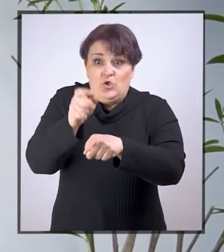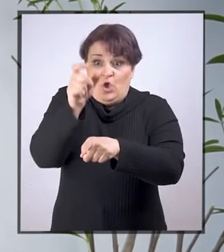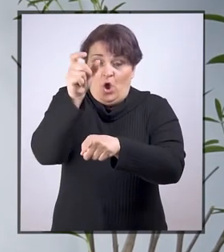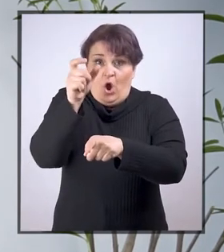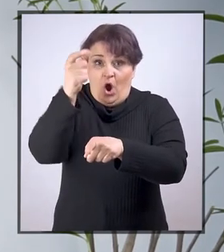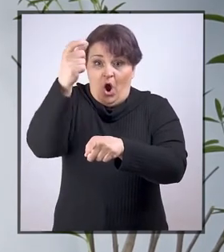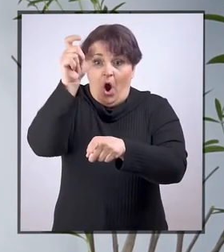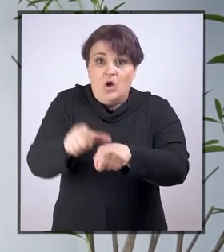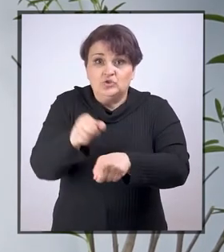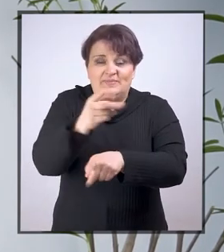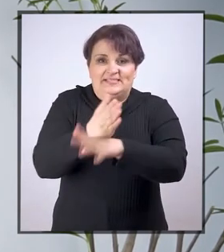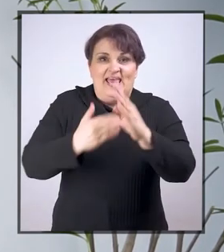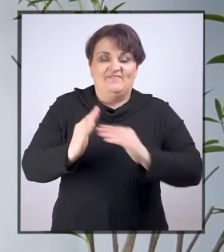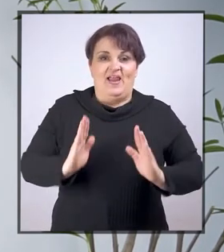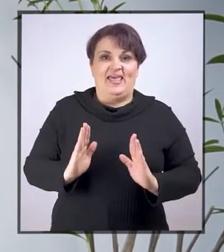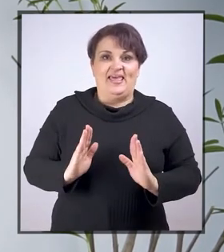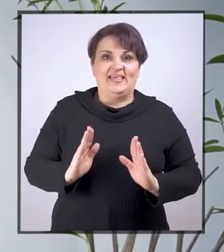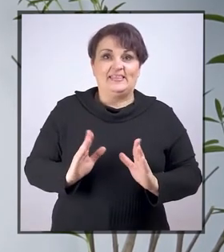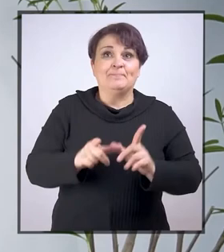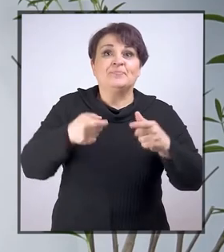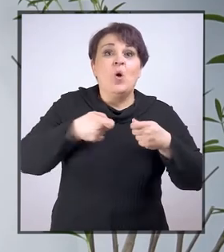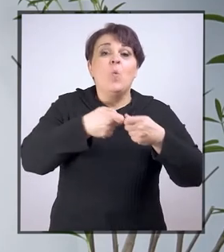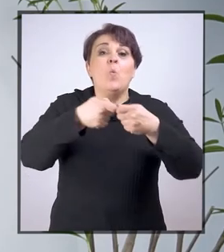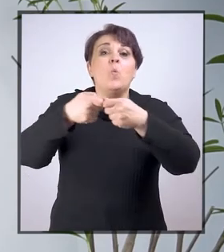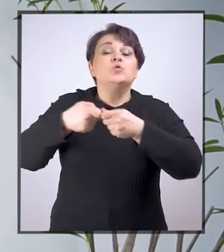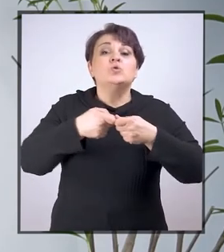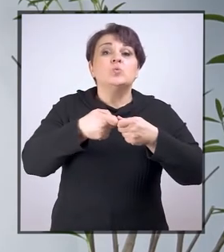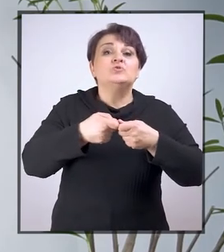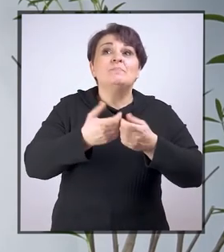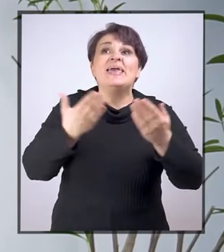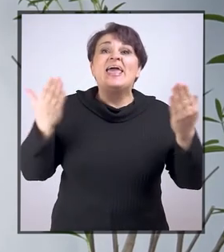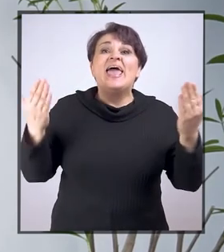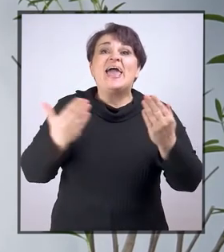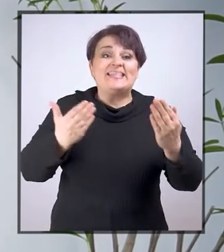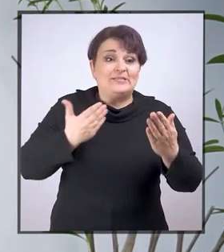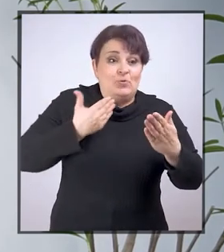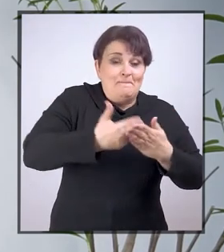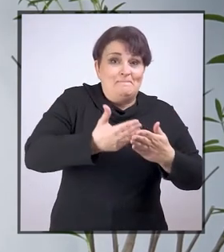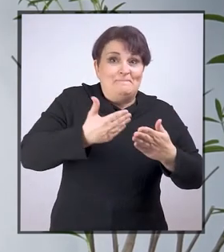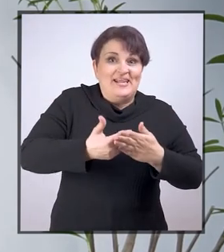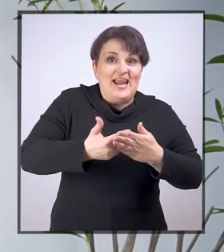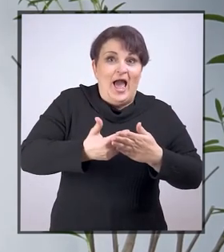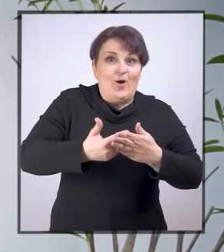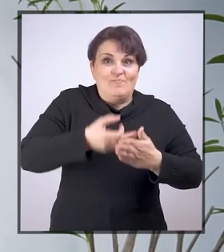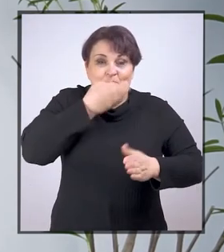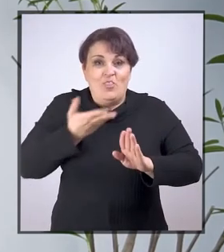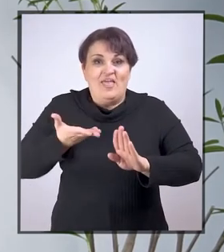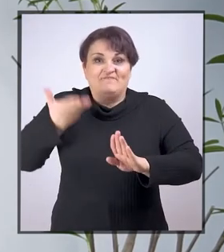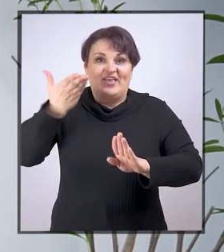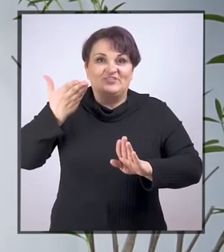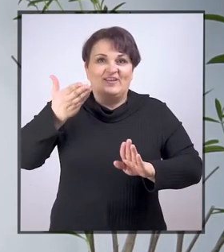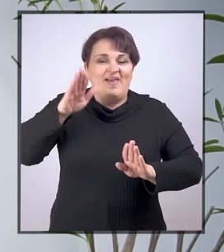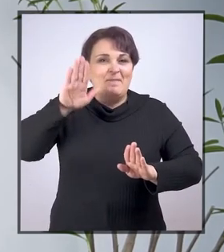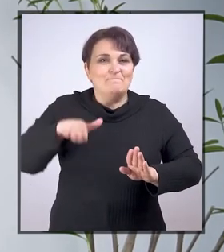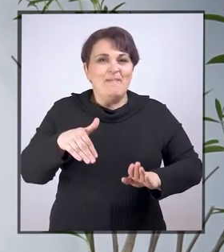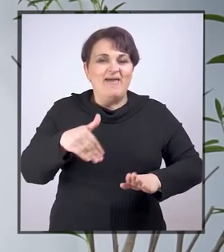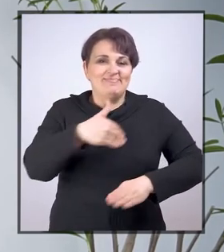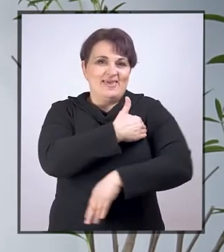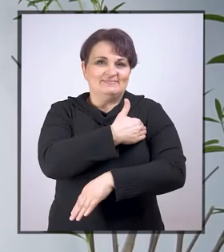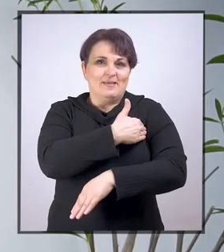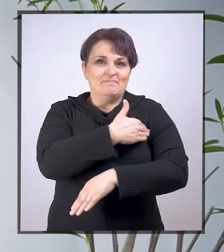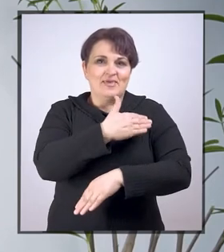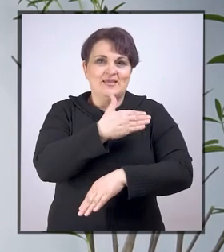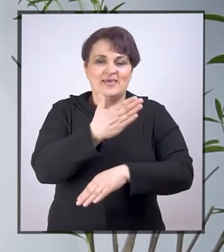osobi sa invaliditetom. U društvima gdje su prilagodbe veće,